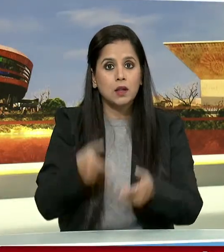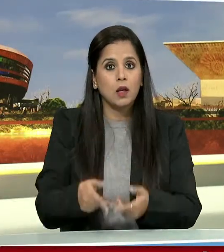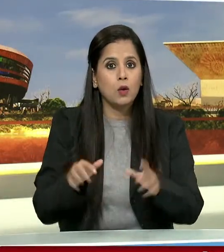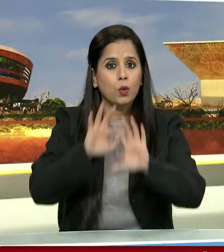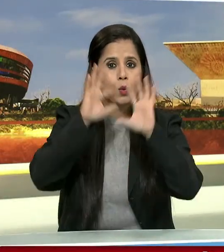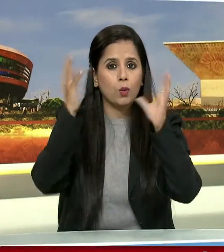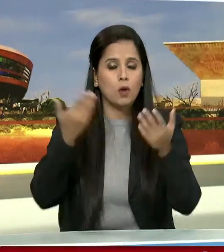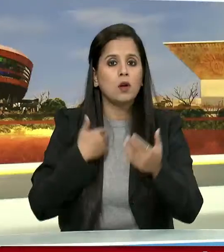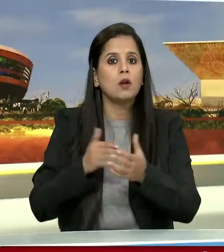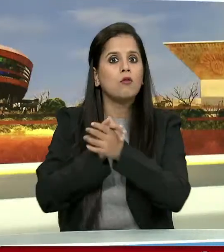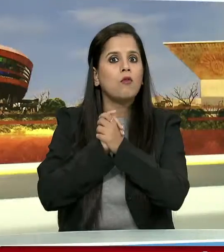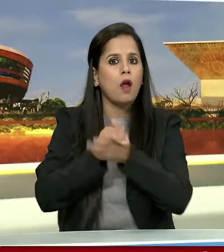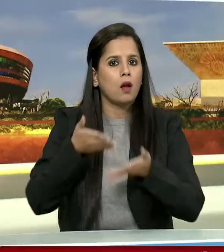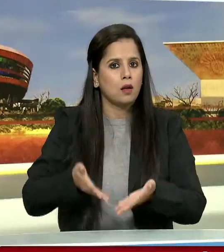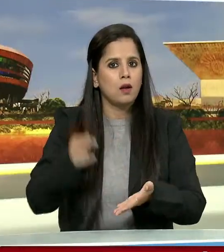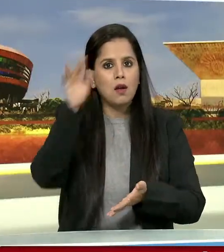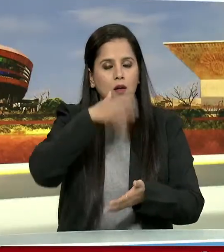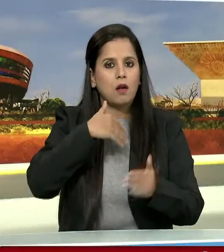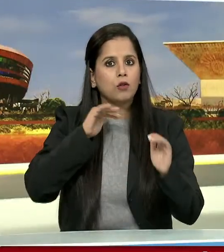विश्व का मित्र